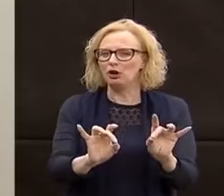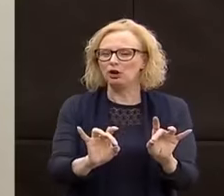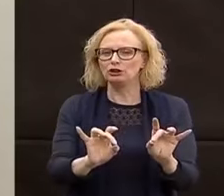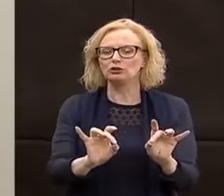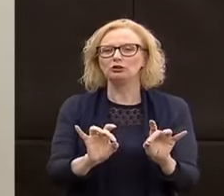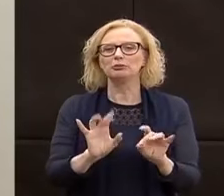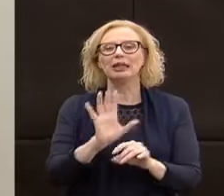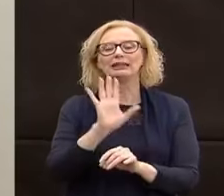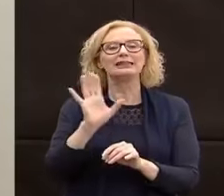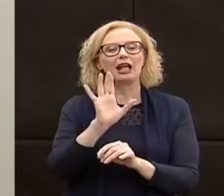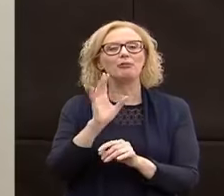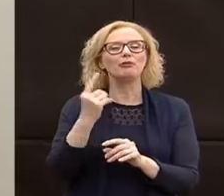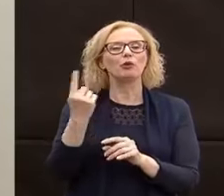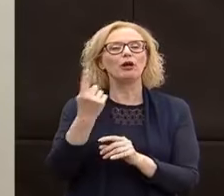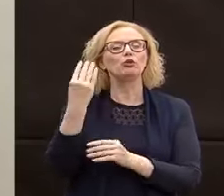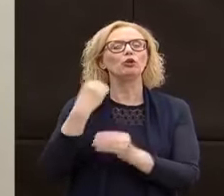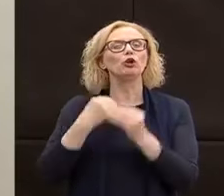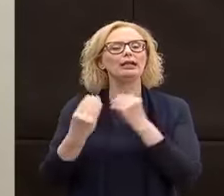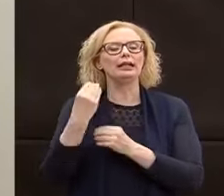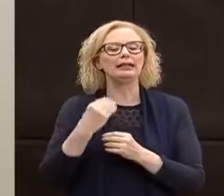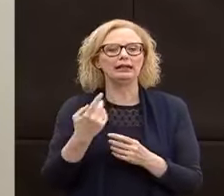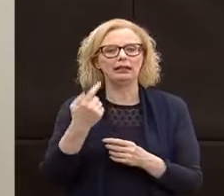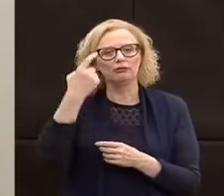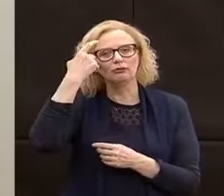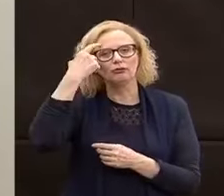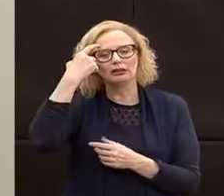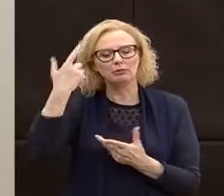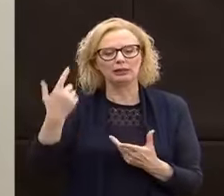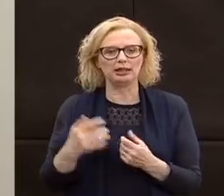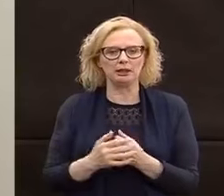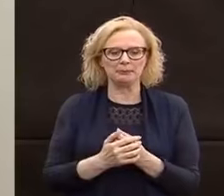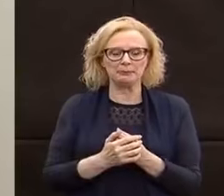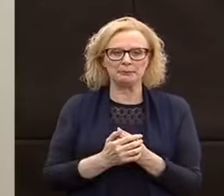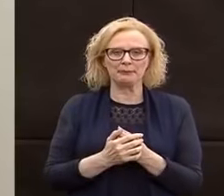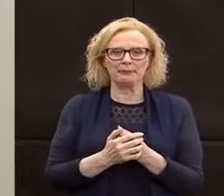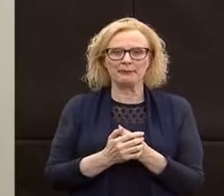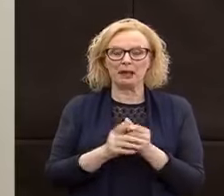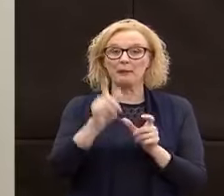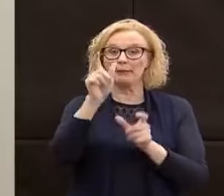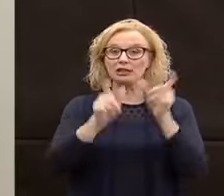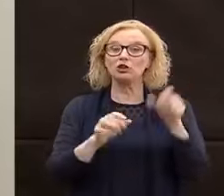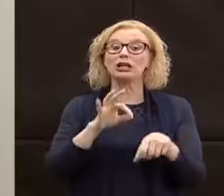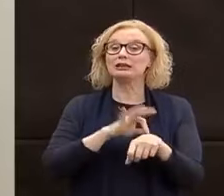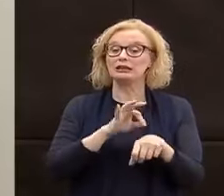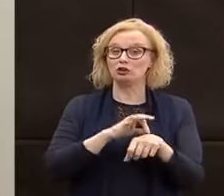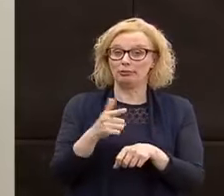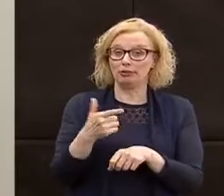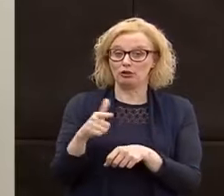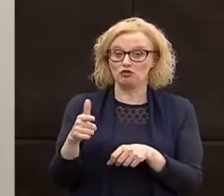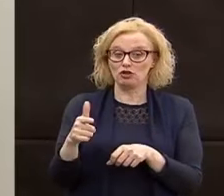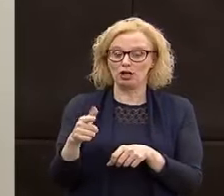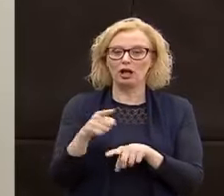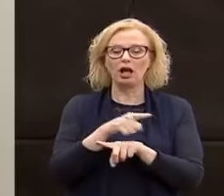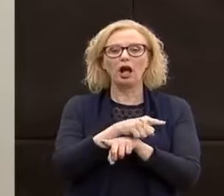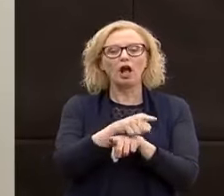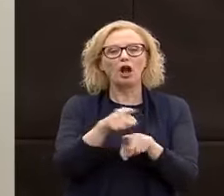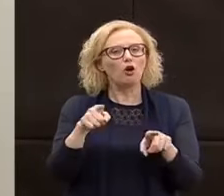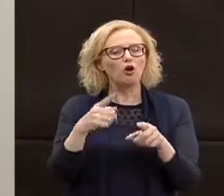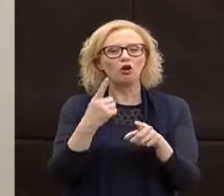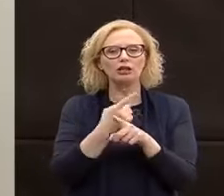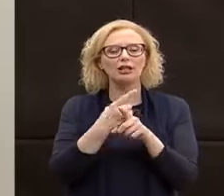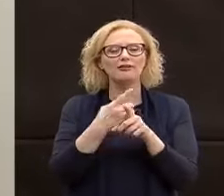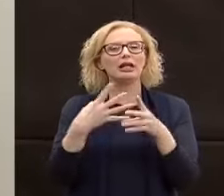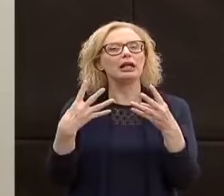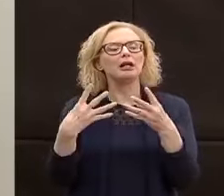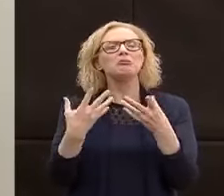chi ci scrive vorrebbe sapere se le persone asintomatiche devono convivere per sempre